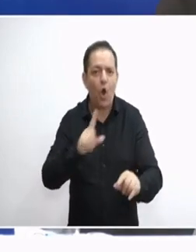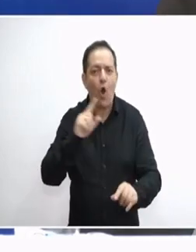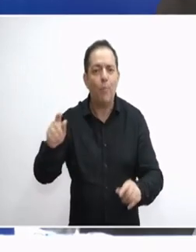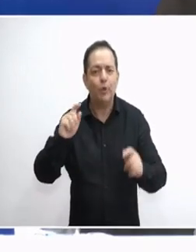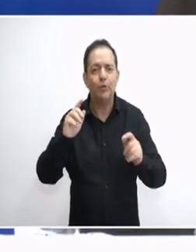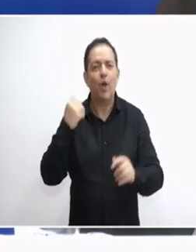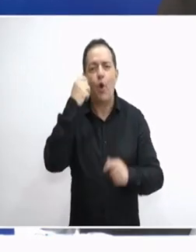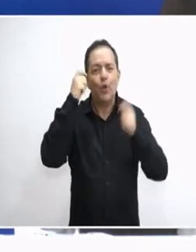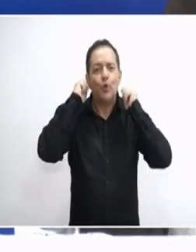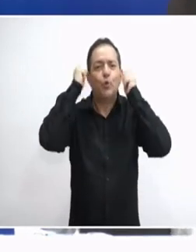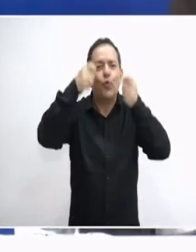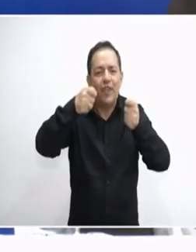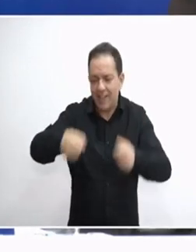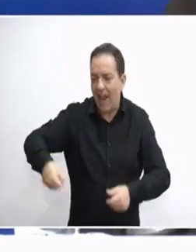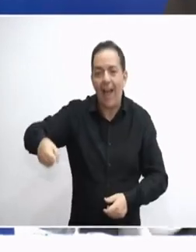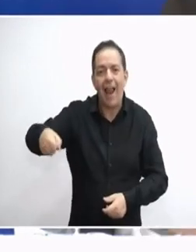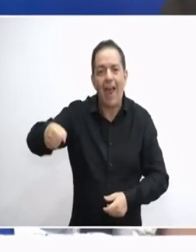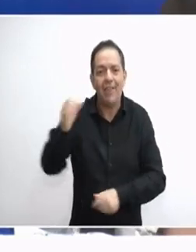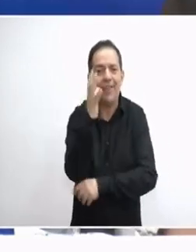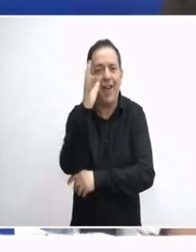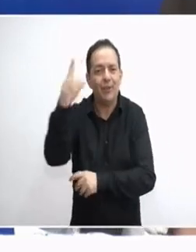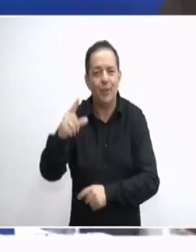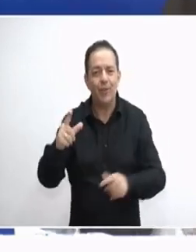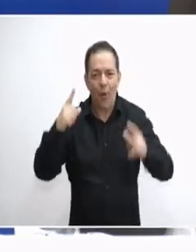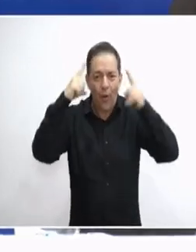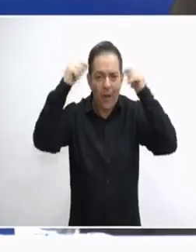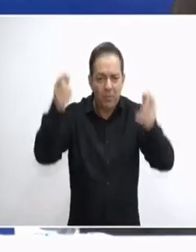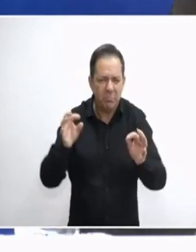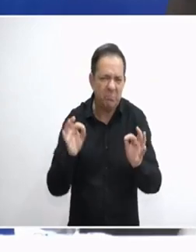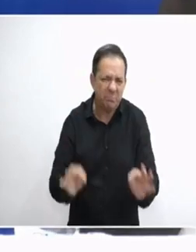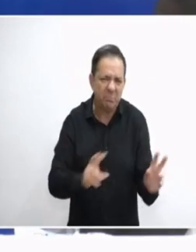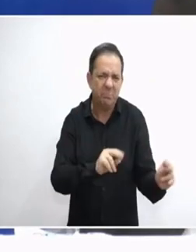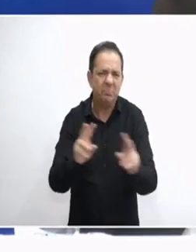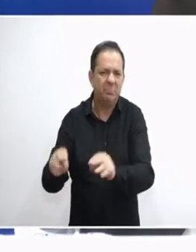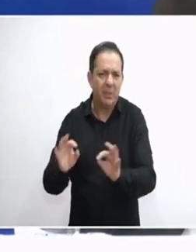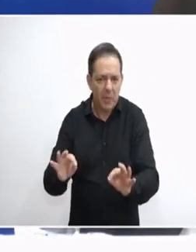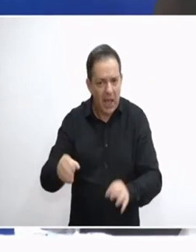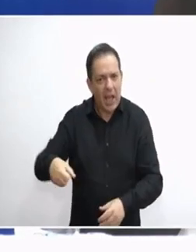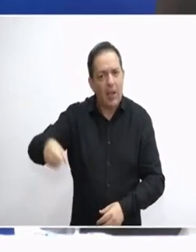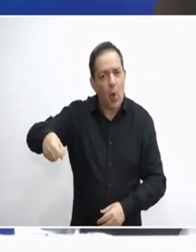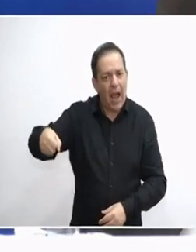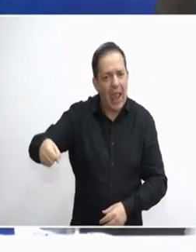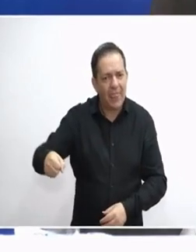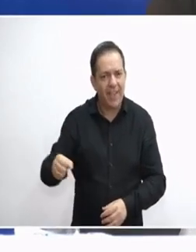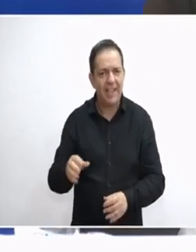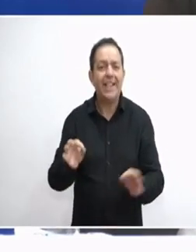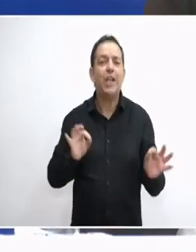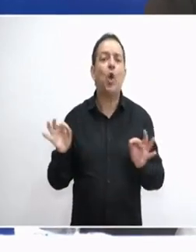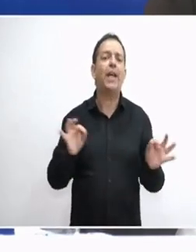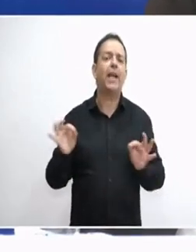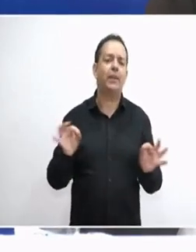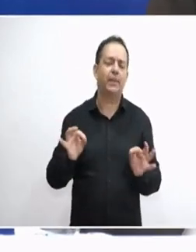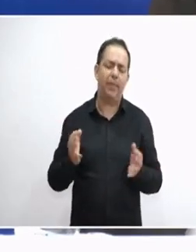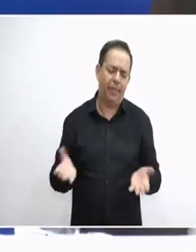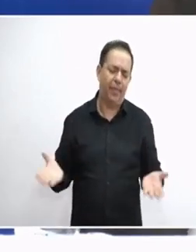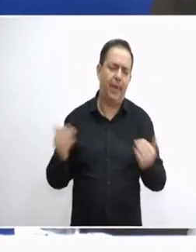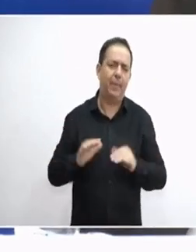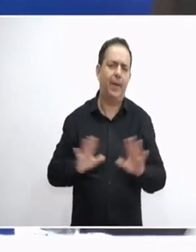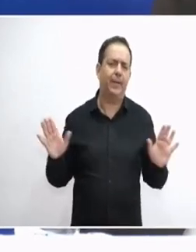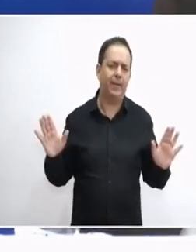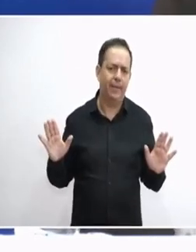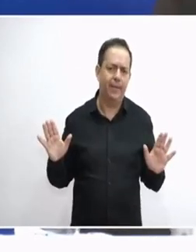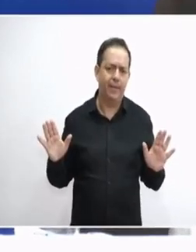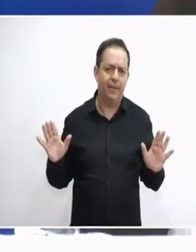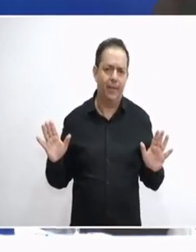σοβαρά πράγματα όπως η ακρίβεια που αυτή την έχουν δημιουργήσει, να μιλάμε τώρα για καλάθη της νοικοκυράς. Δεν υπάρχει το καλάθη της νοικοκυράς.